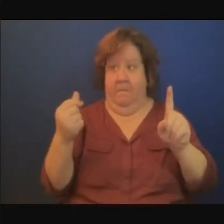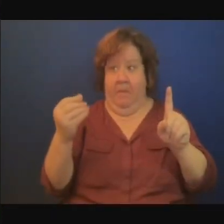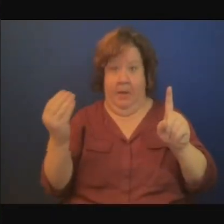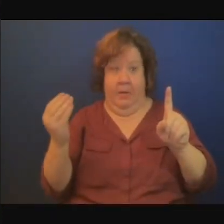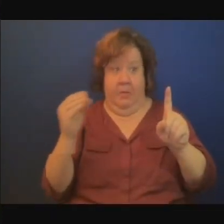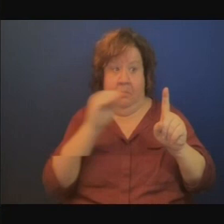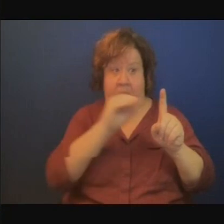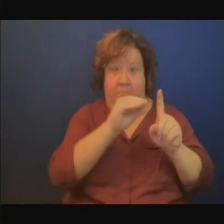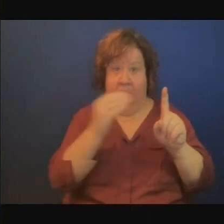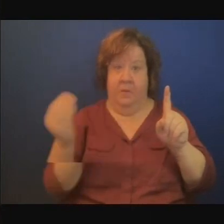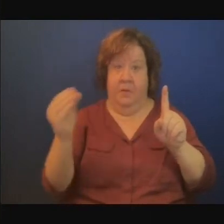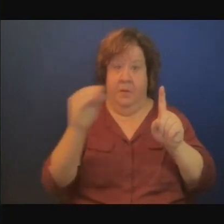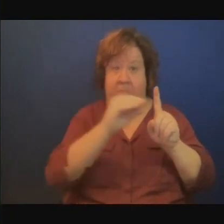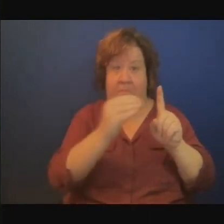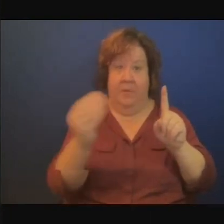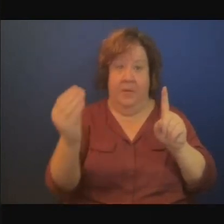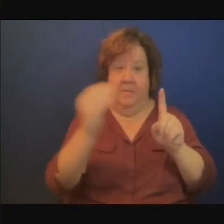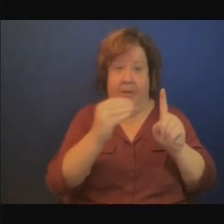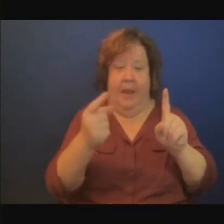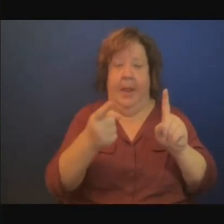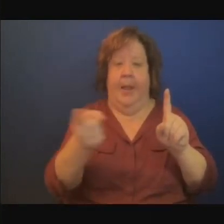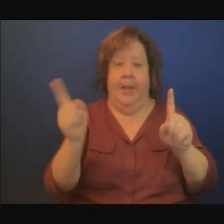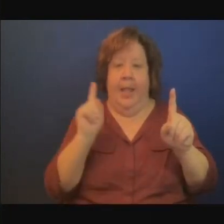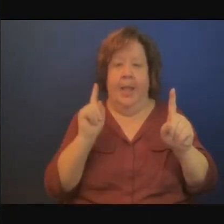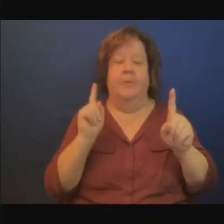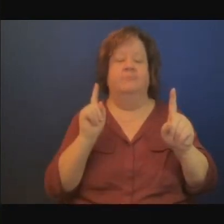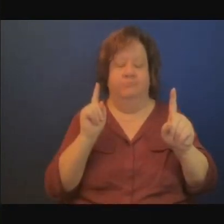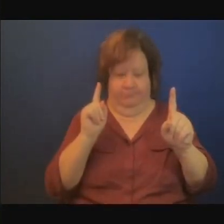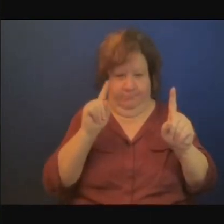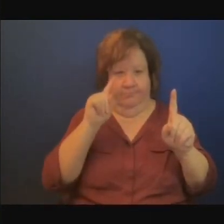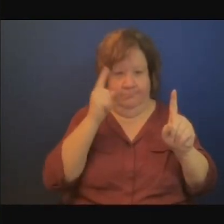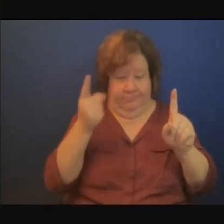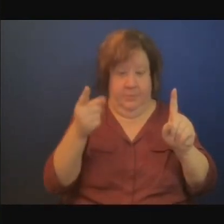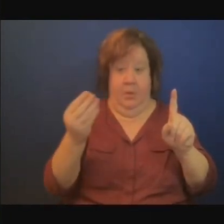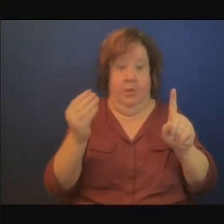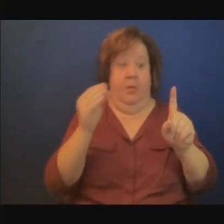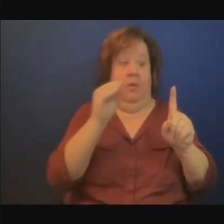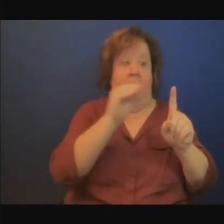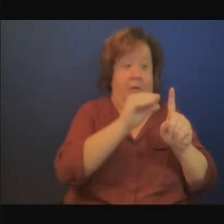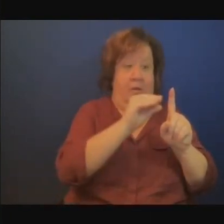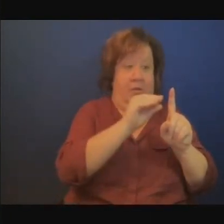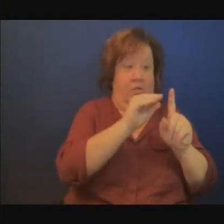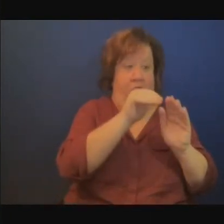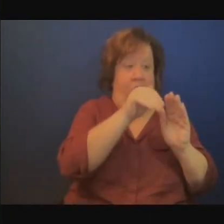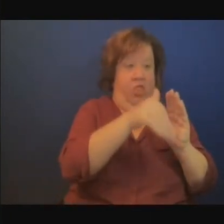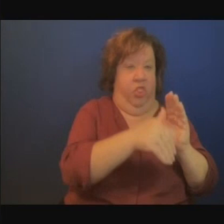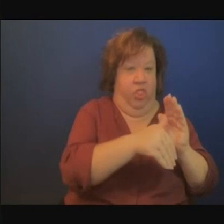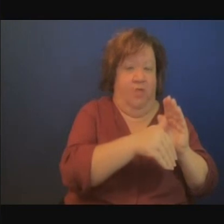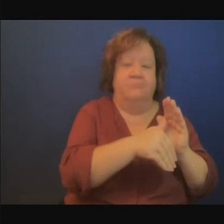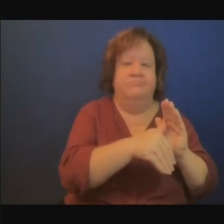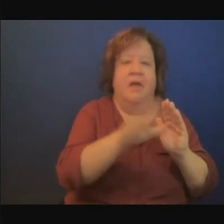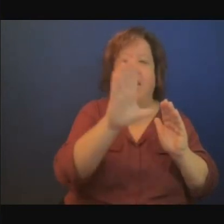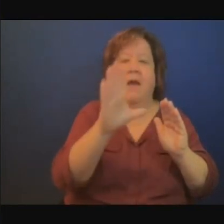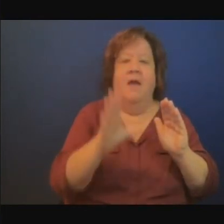que la première perte soit absorbée par la banque africaine de développement voilà des solutions qui peuvent être mises en oeuvre